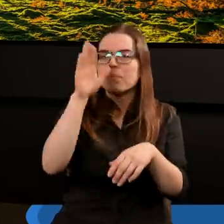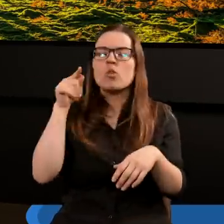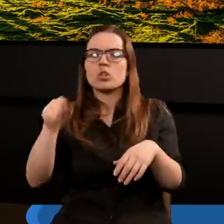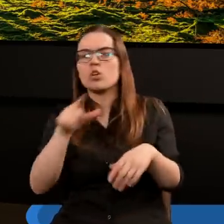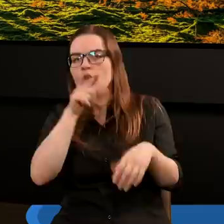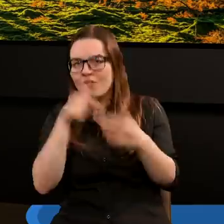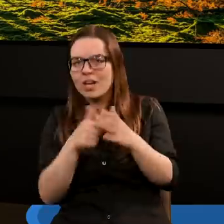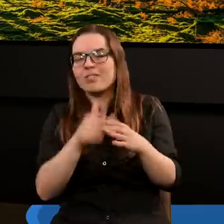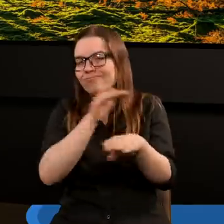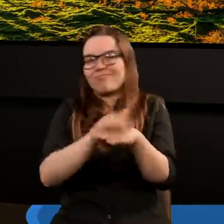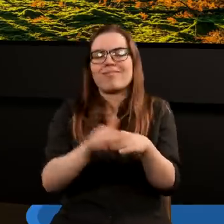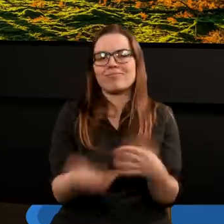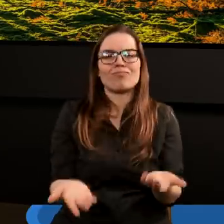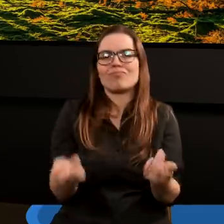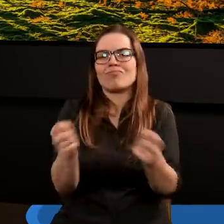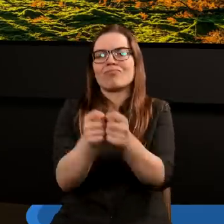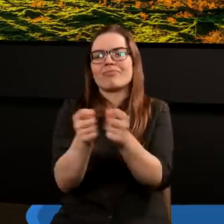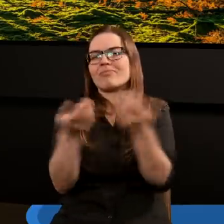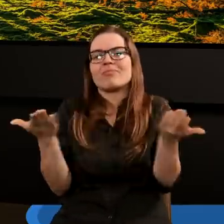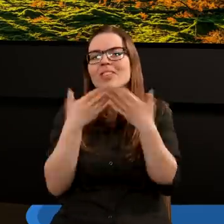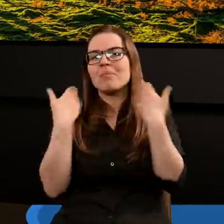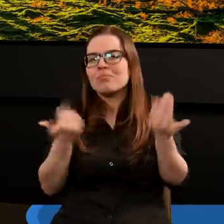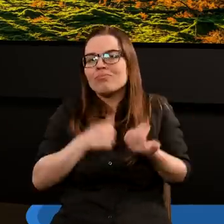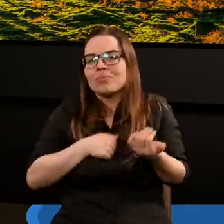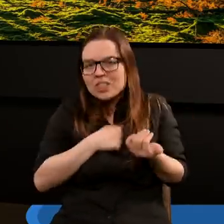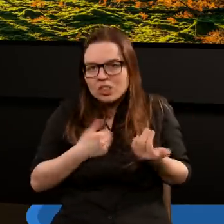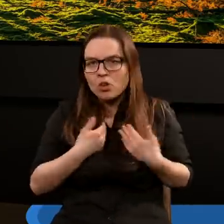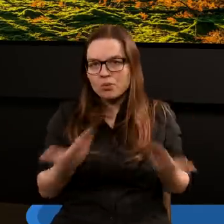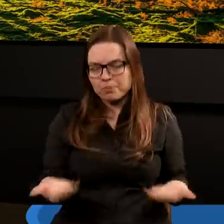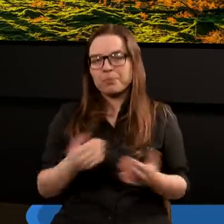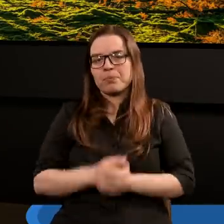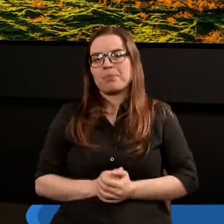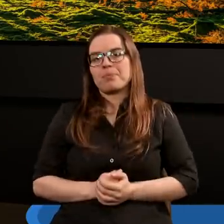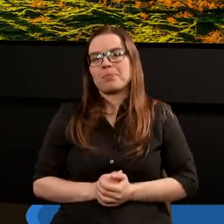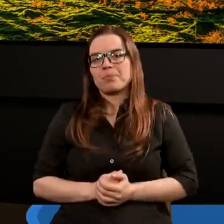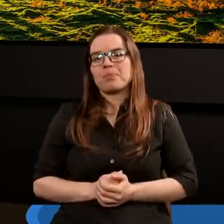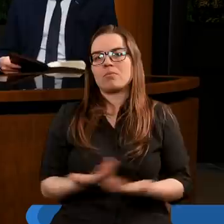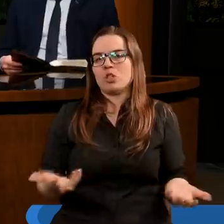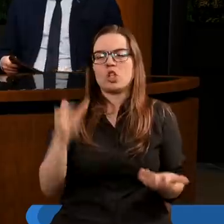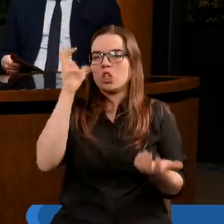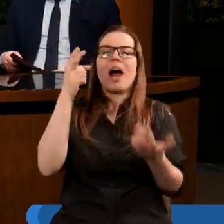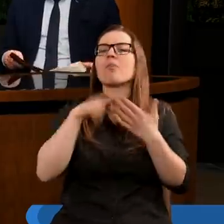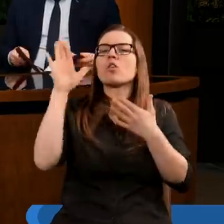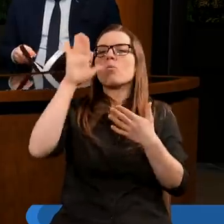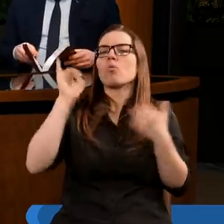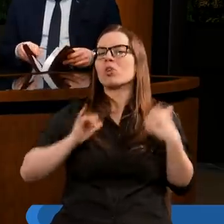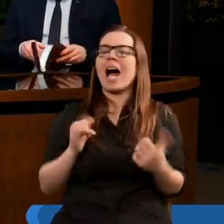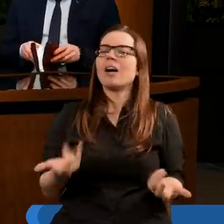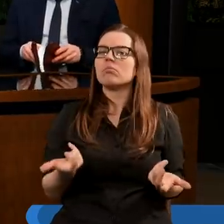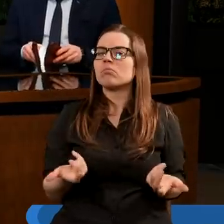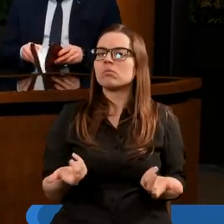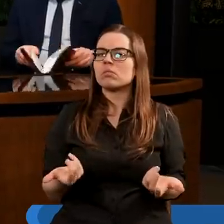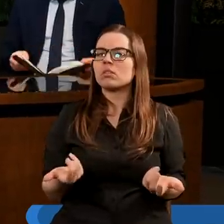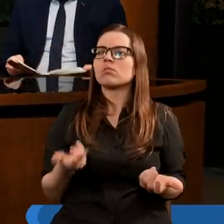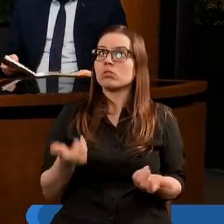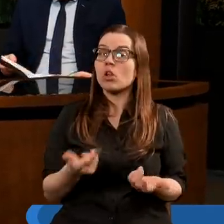już łaski nie będzie. No dobrze, no to na co Pan Bóg czeka w takim razie jeszcze? No myślę, że bardzo